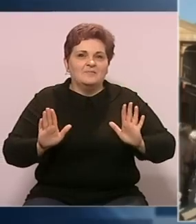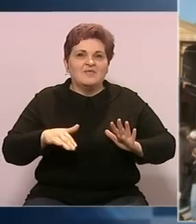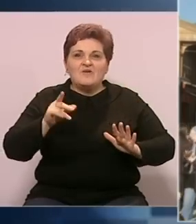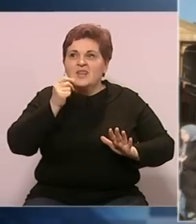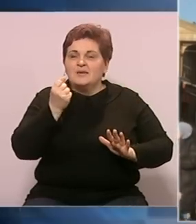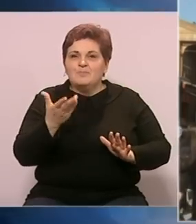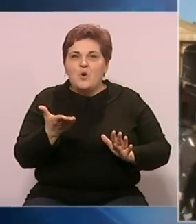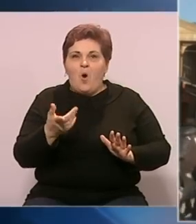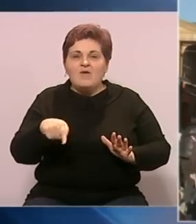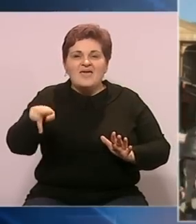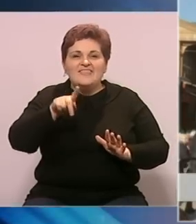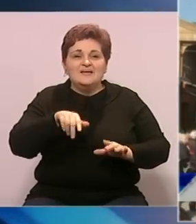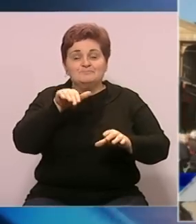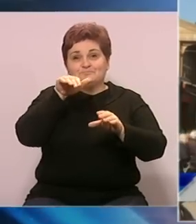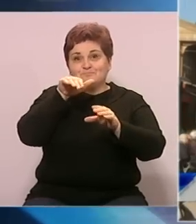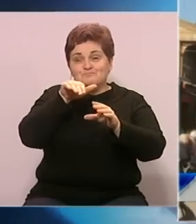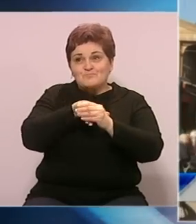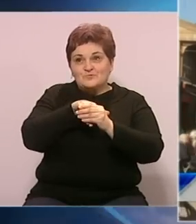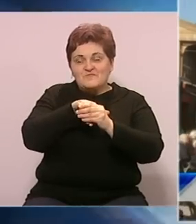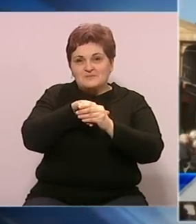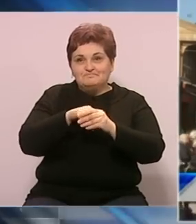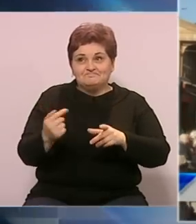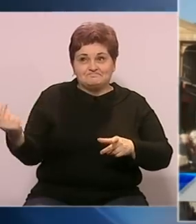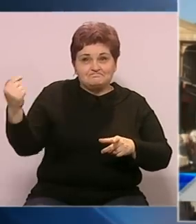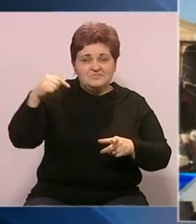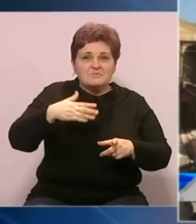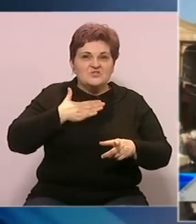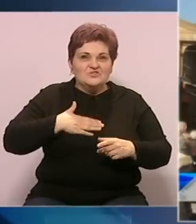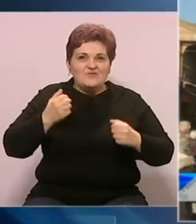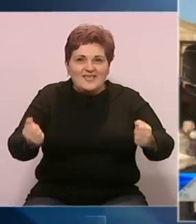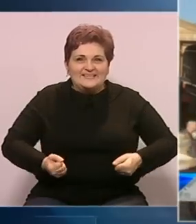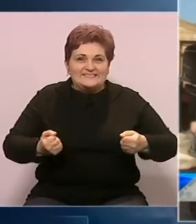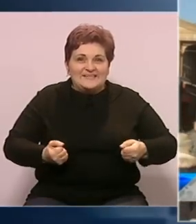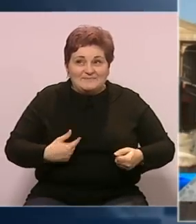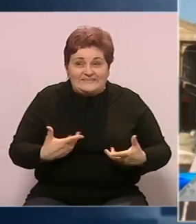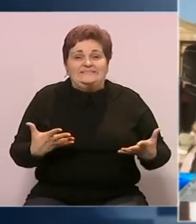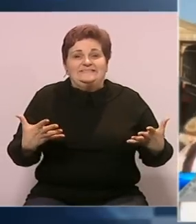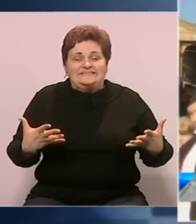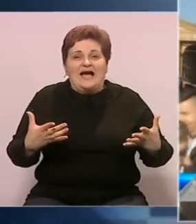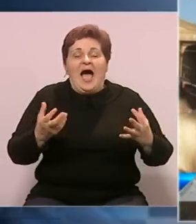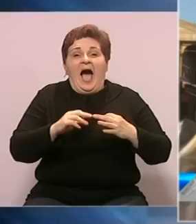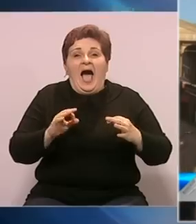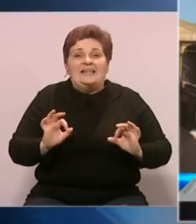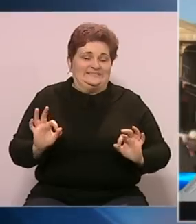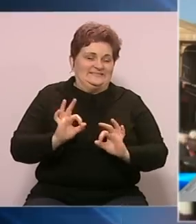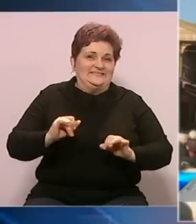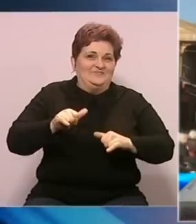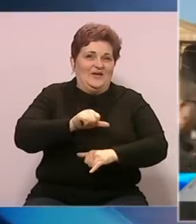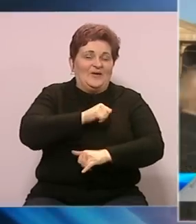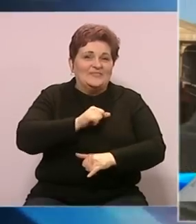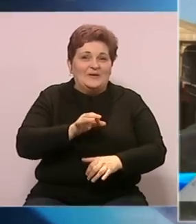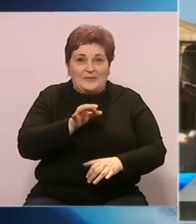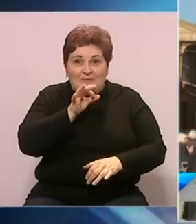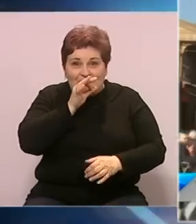broj njih je zapravo, mislimo, dolazio, imao namjeru da skija na našim planinama, ali nažalost ove godine